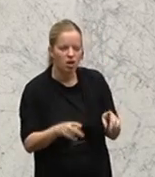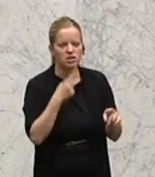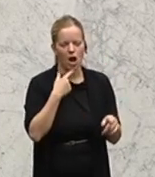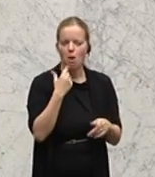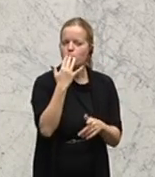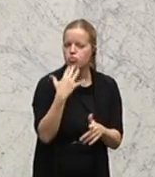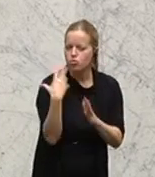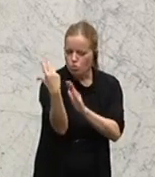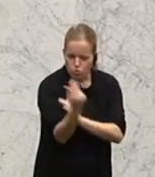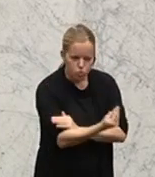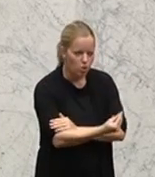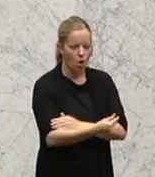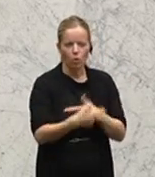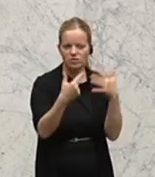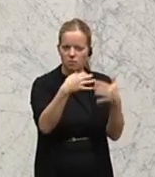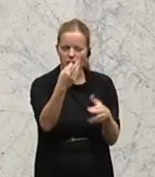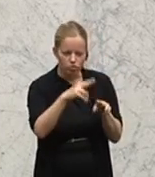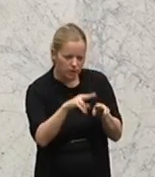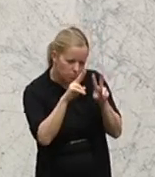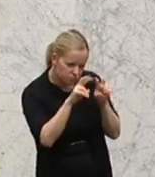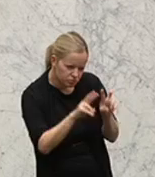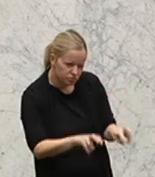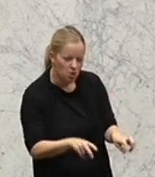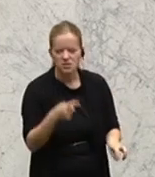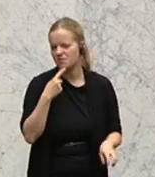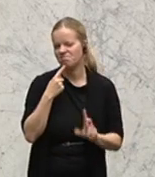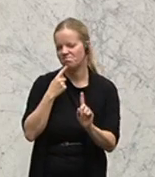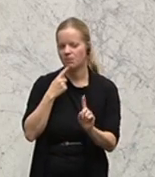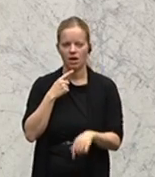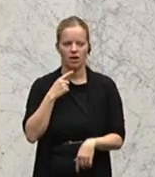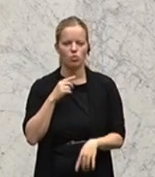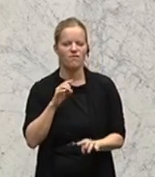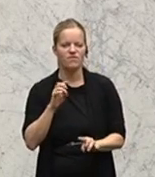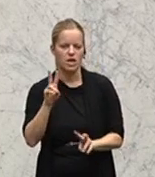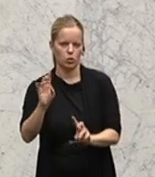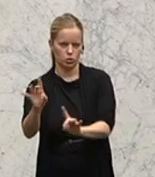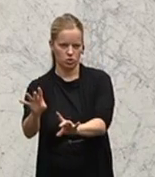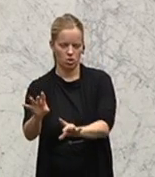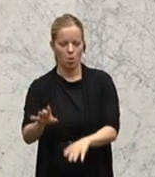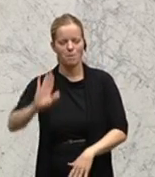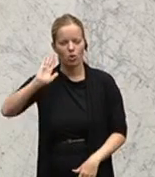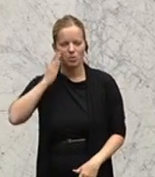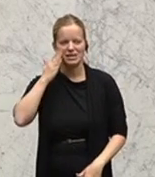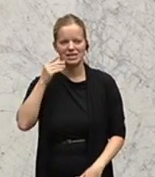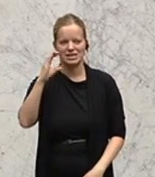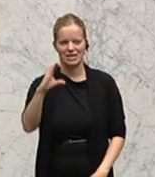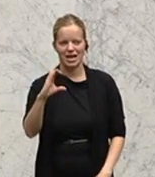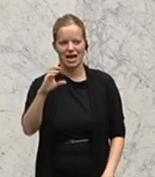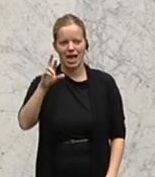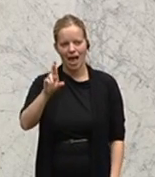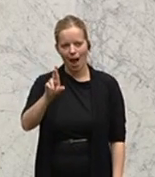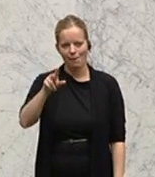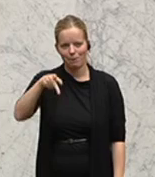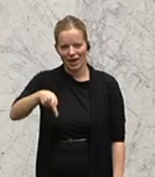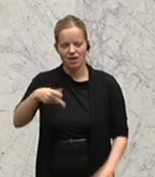sagt, das war der und der Keim und es war eigentlich ein Virus. Und auch der berühmte CRP-Test ist nicht 100 Prozent genau.